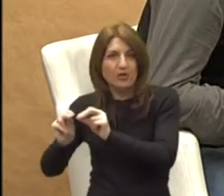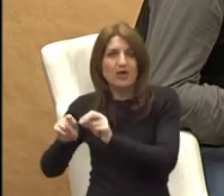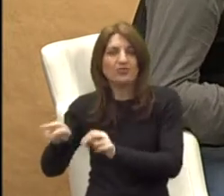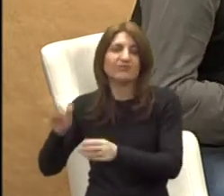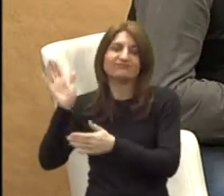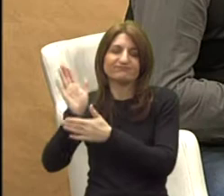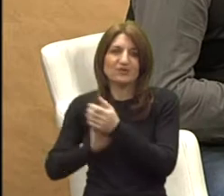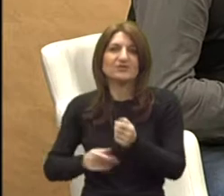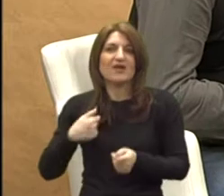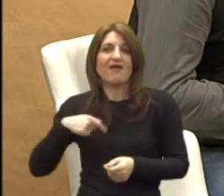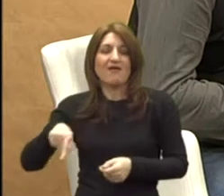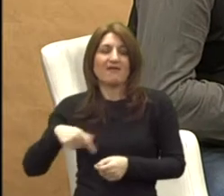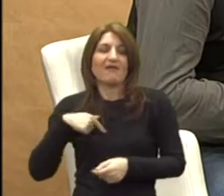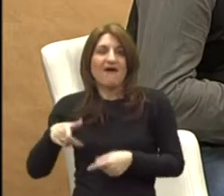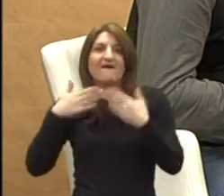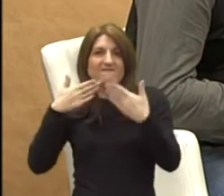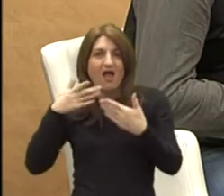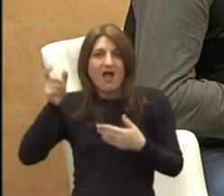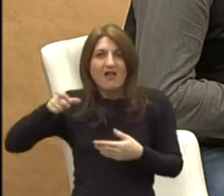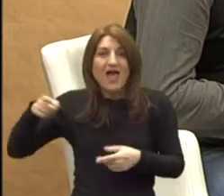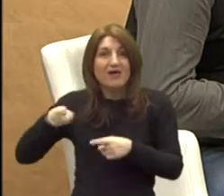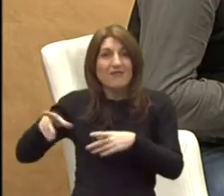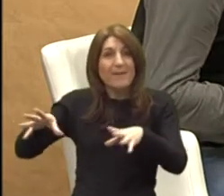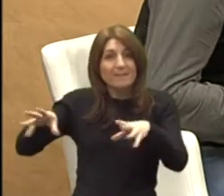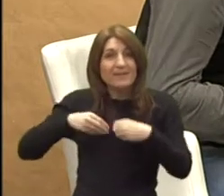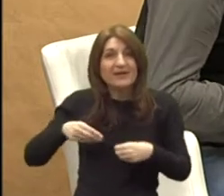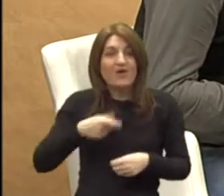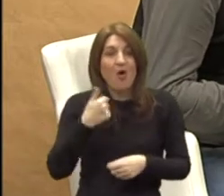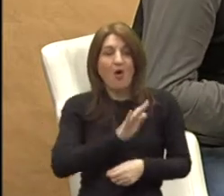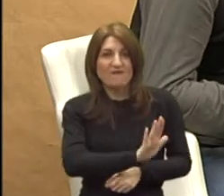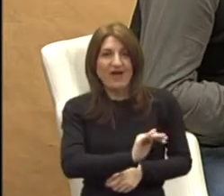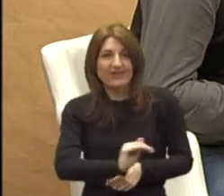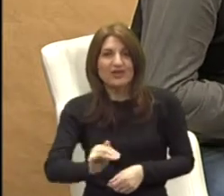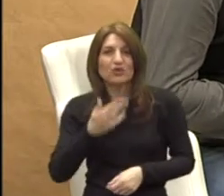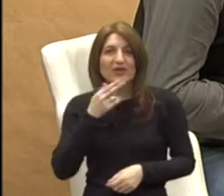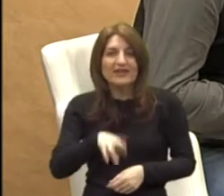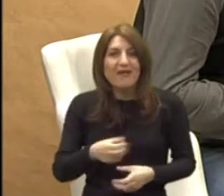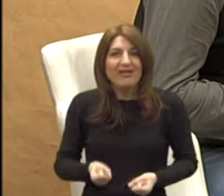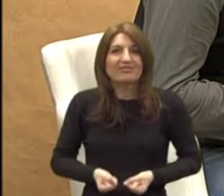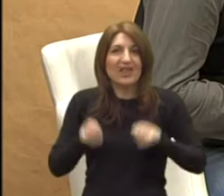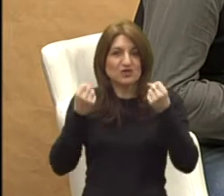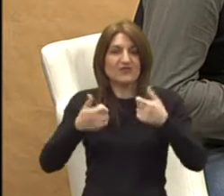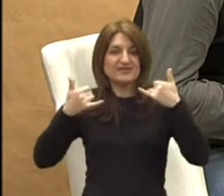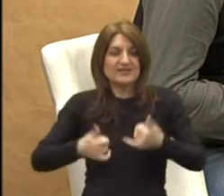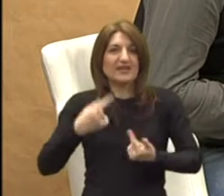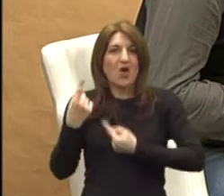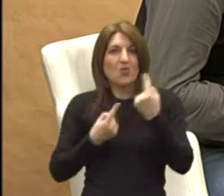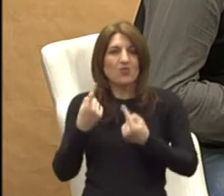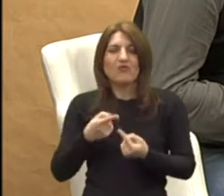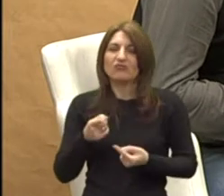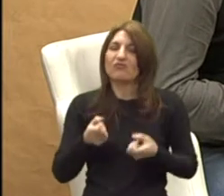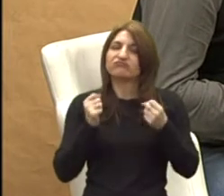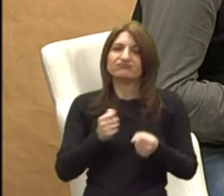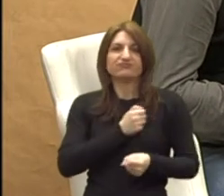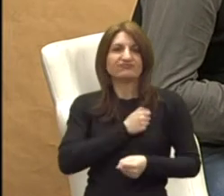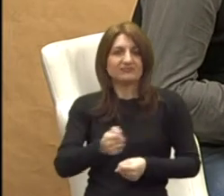počinje. Ja im se ovom prilikom zahvaljujem jer prihvaćati naše djete, djetite škoćama u ovim uvjetima je vrlo hrabro.